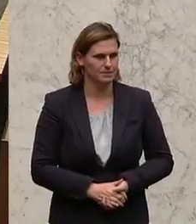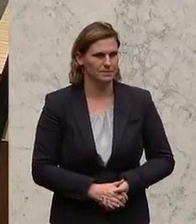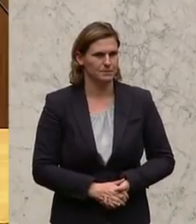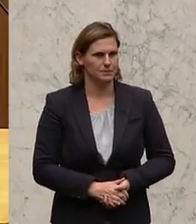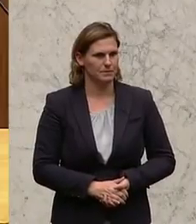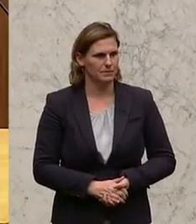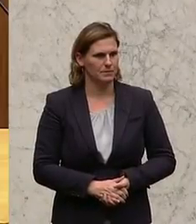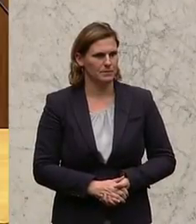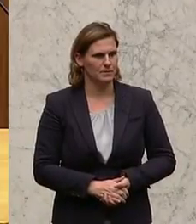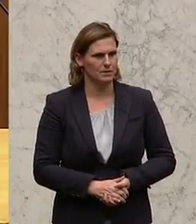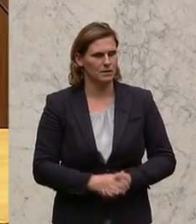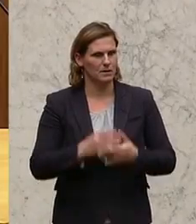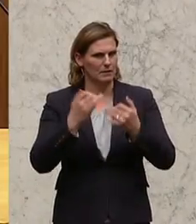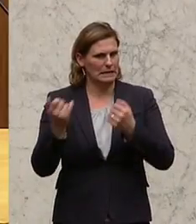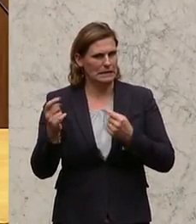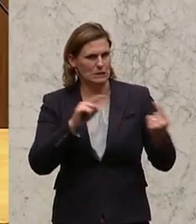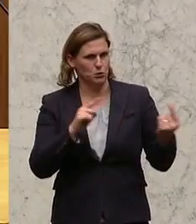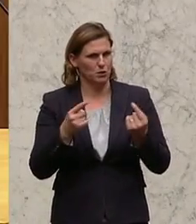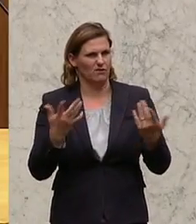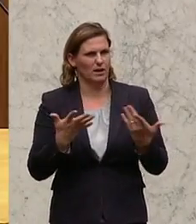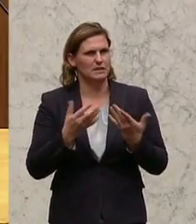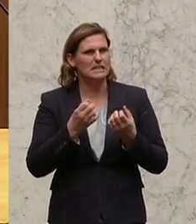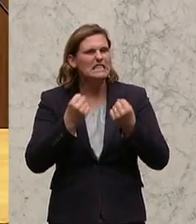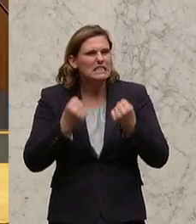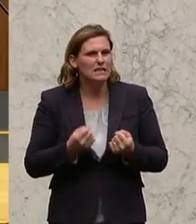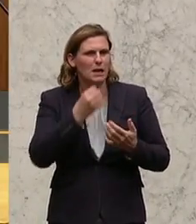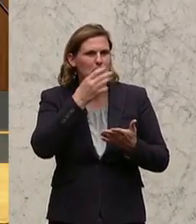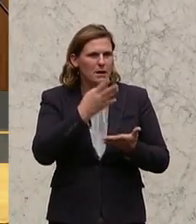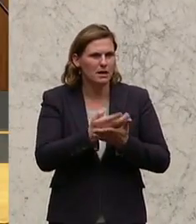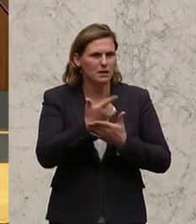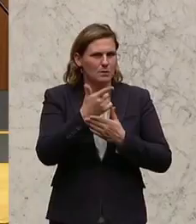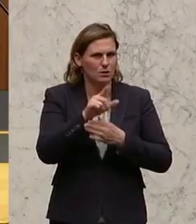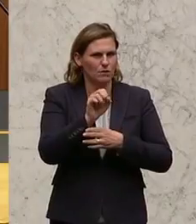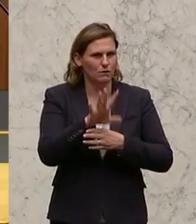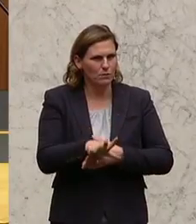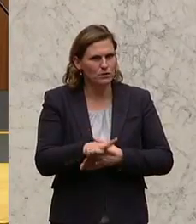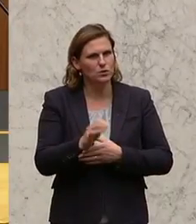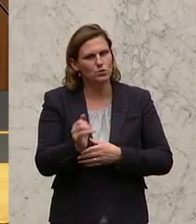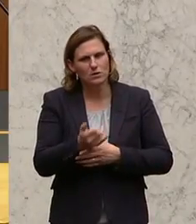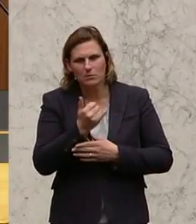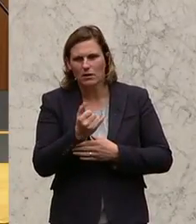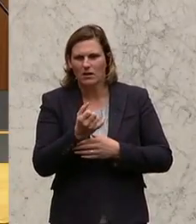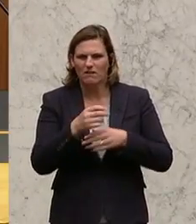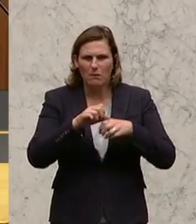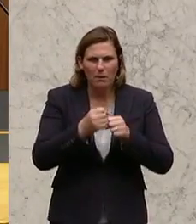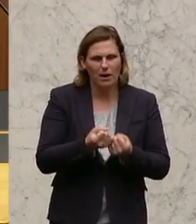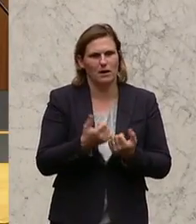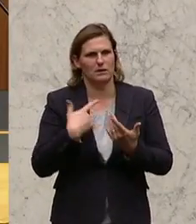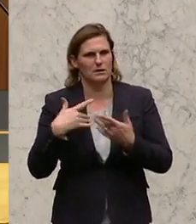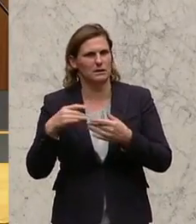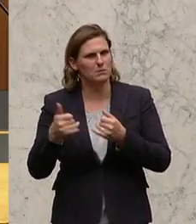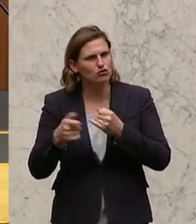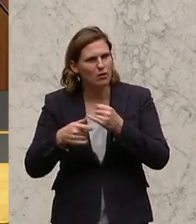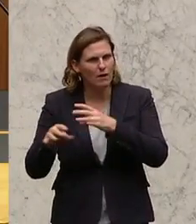Wir diskutieren den Sicherheitsbericht 2015 und vorweg gesagt, jedes Verbrechen, jede Straftat ist eine zu viel. Aber